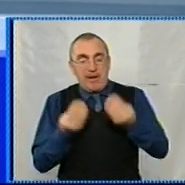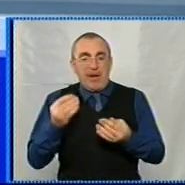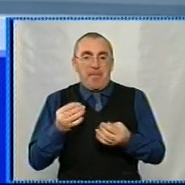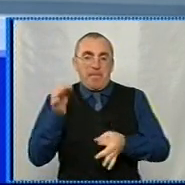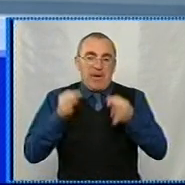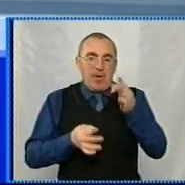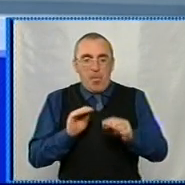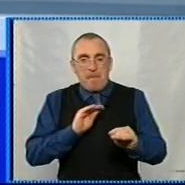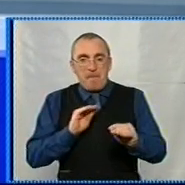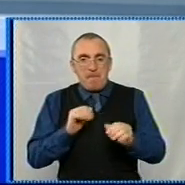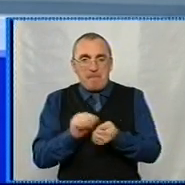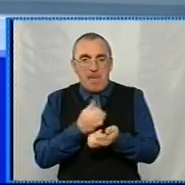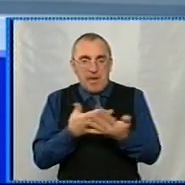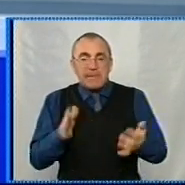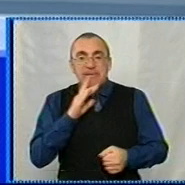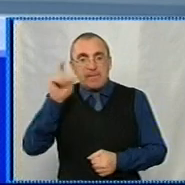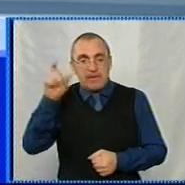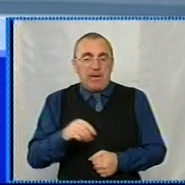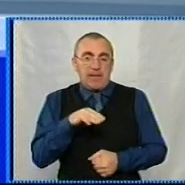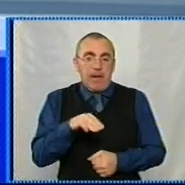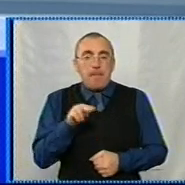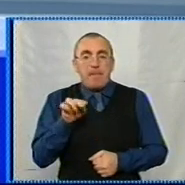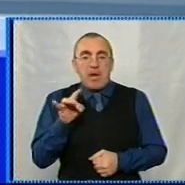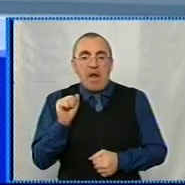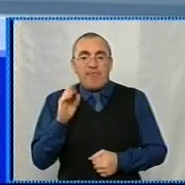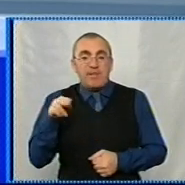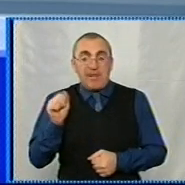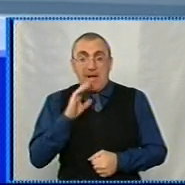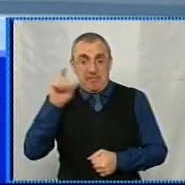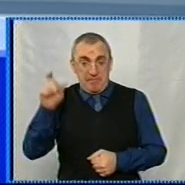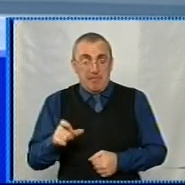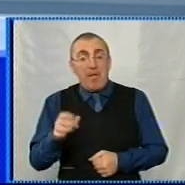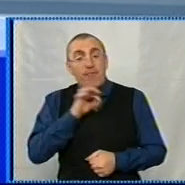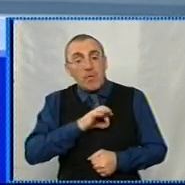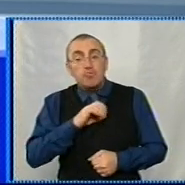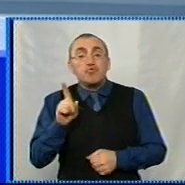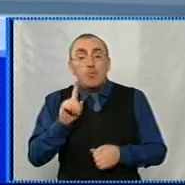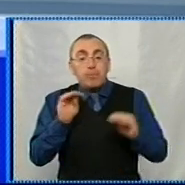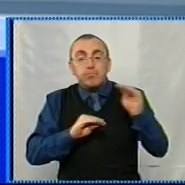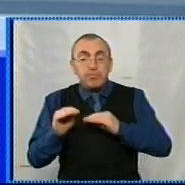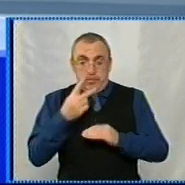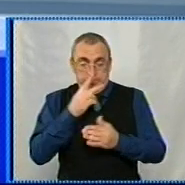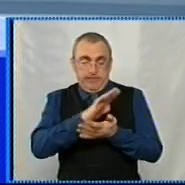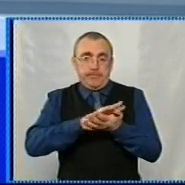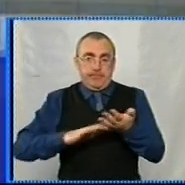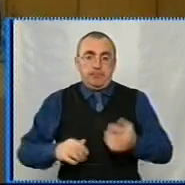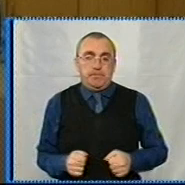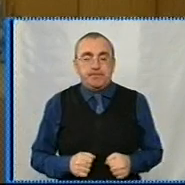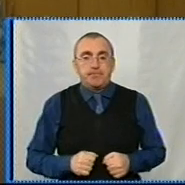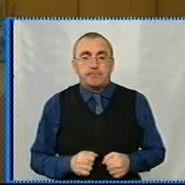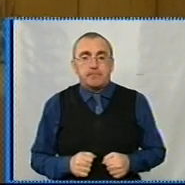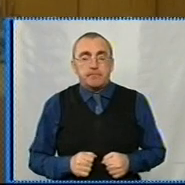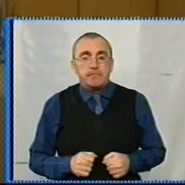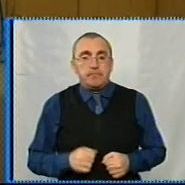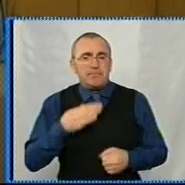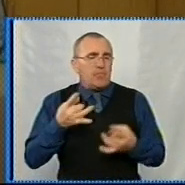матеріалів створює кропивницька майстриня Наталія Правда. Що саме використовує для цього, розповість Ольга Склярок. З